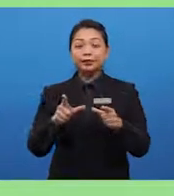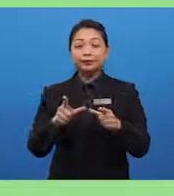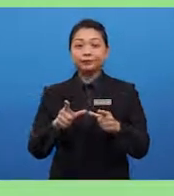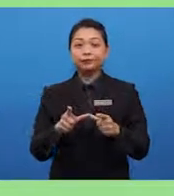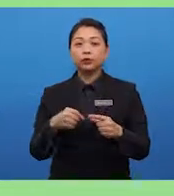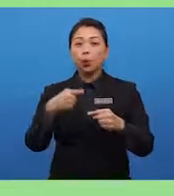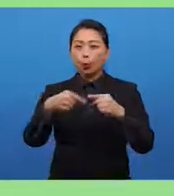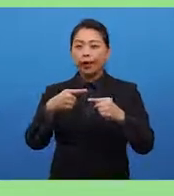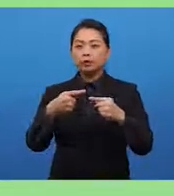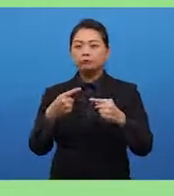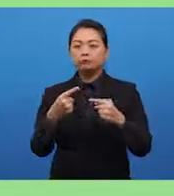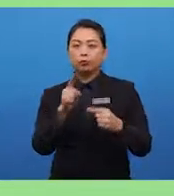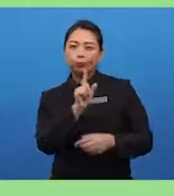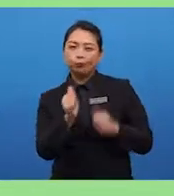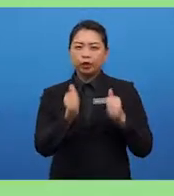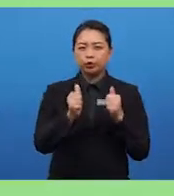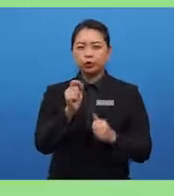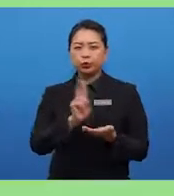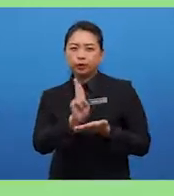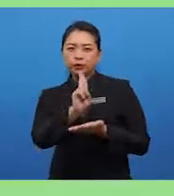deciding which university to go.